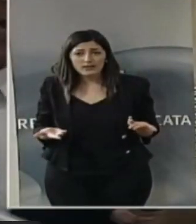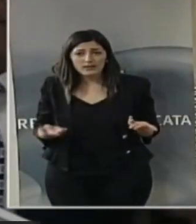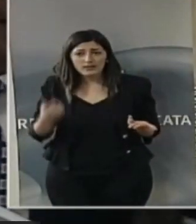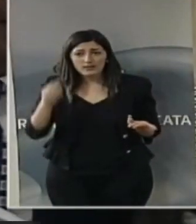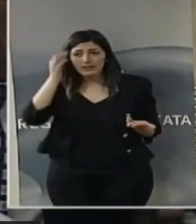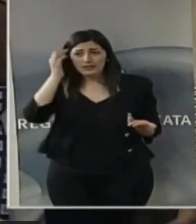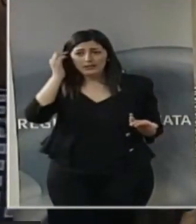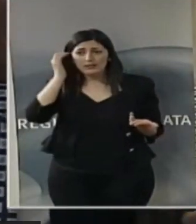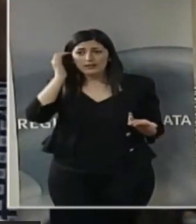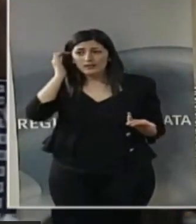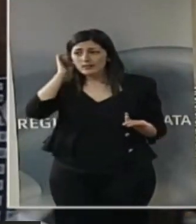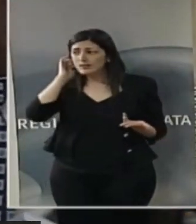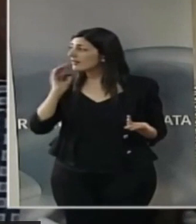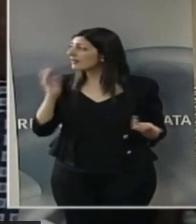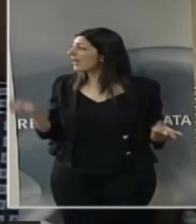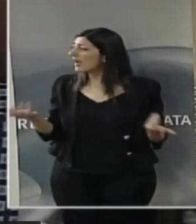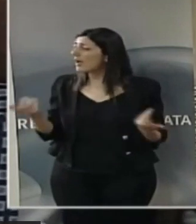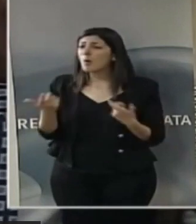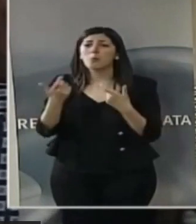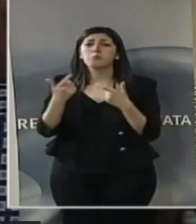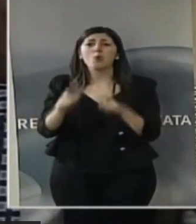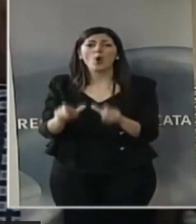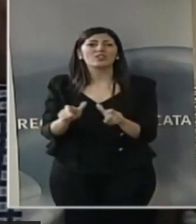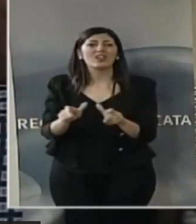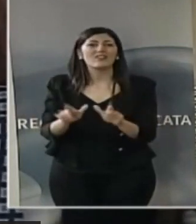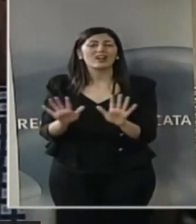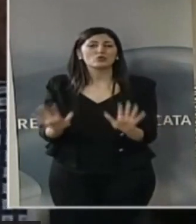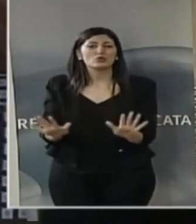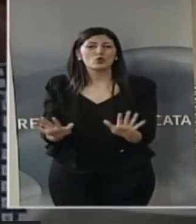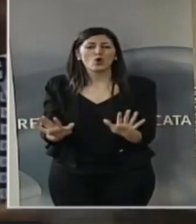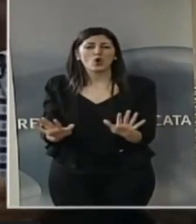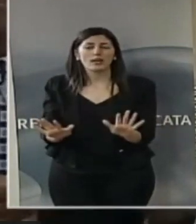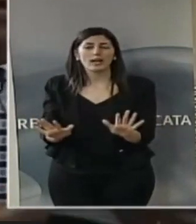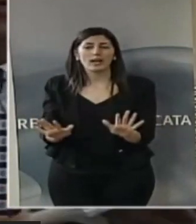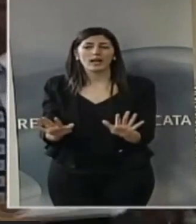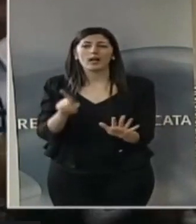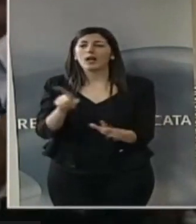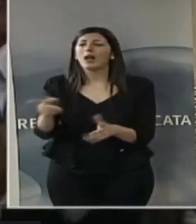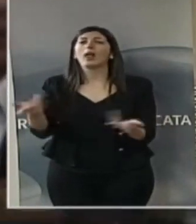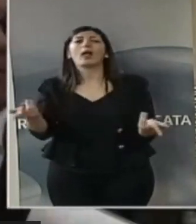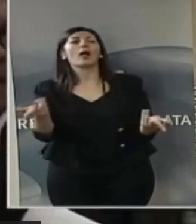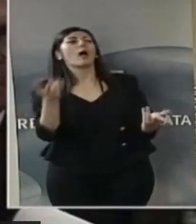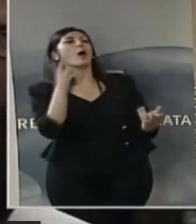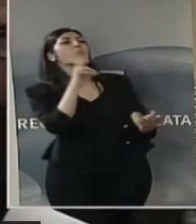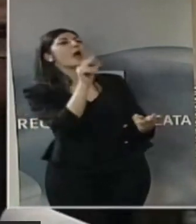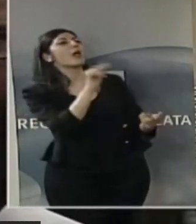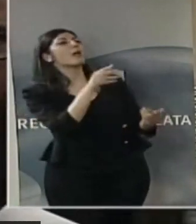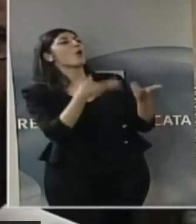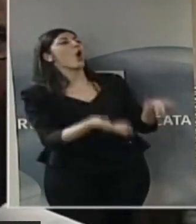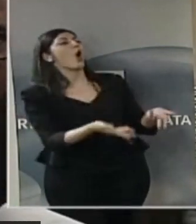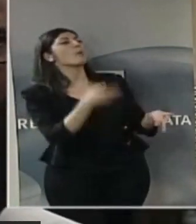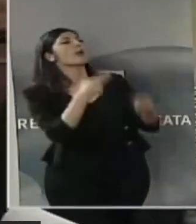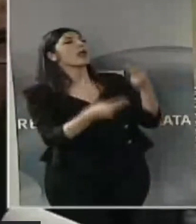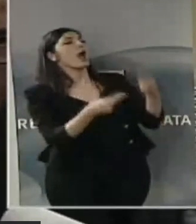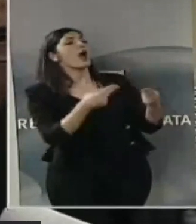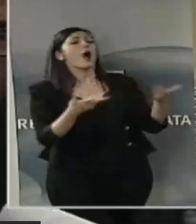No, non è per il, no, è la motivazione che il collega Goviello mi dice, stiamo parlando del bilancio, e proprio ora dobbiamo parlare di politiche.